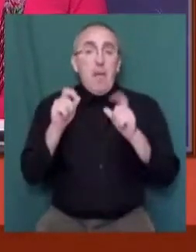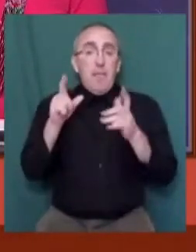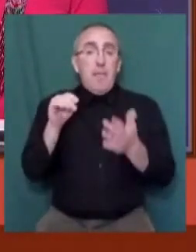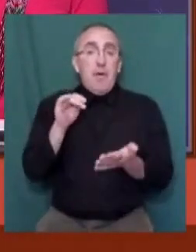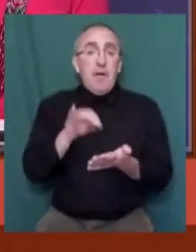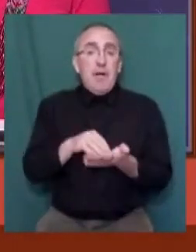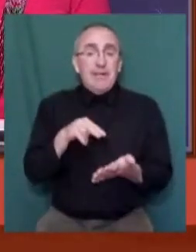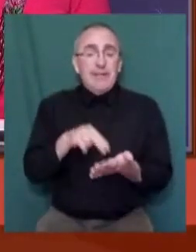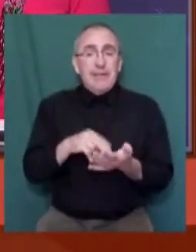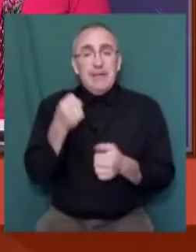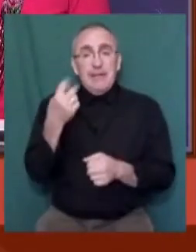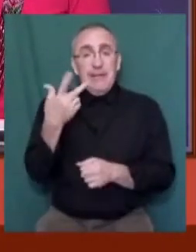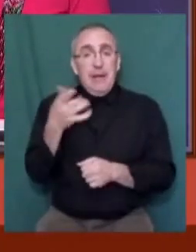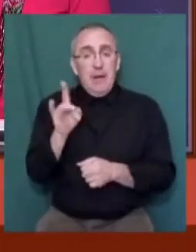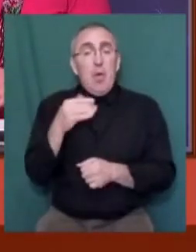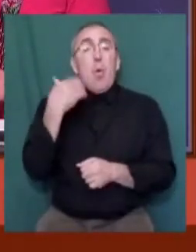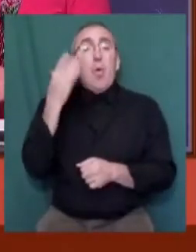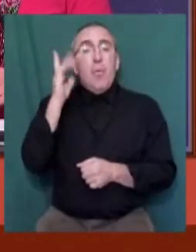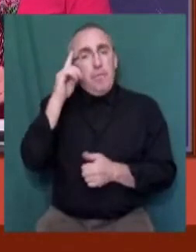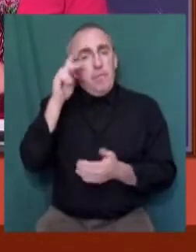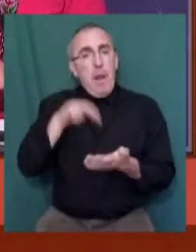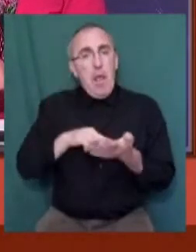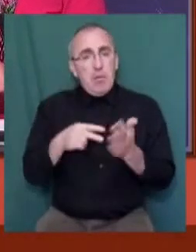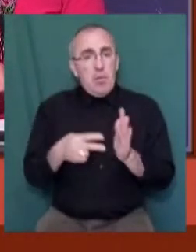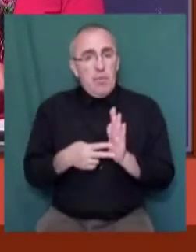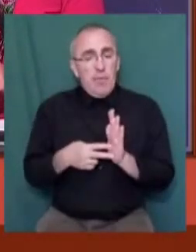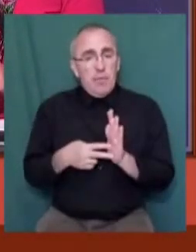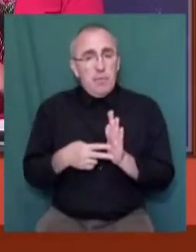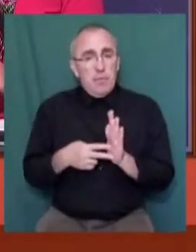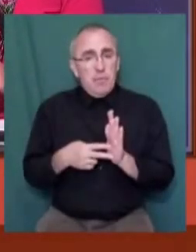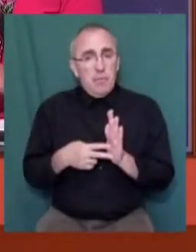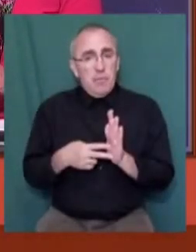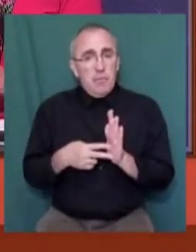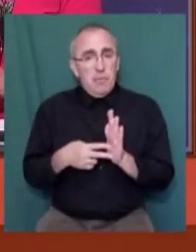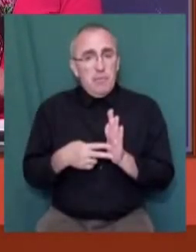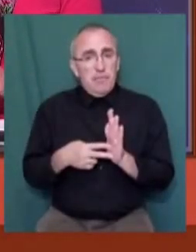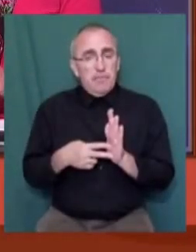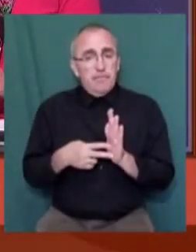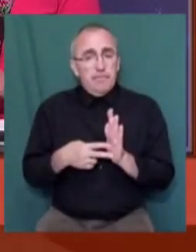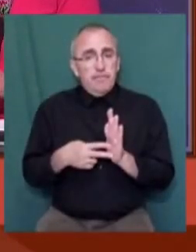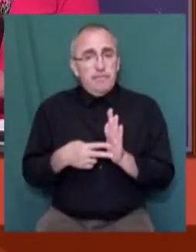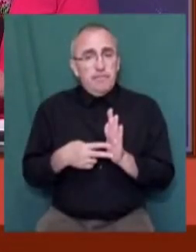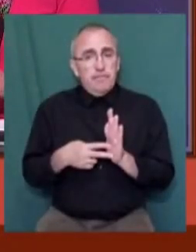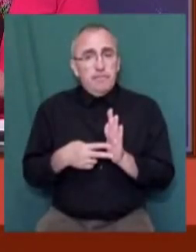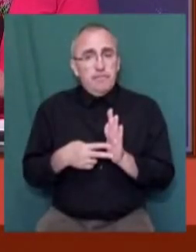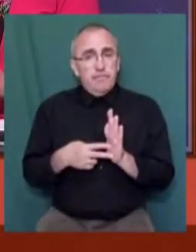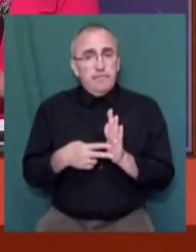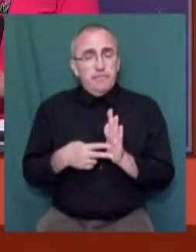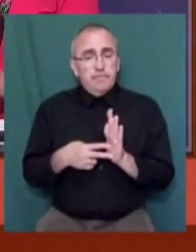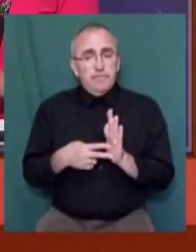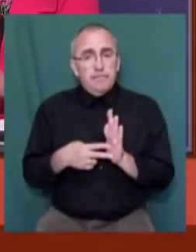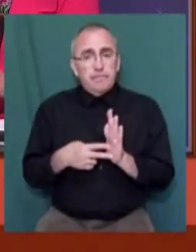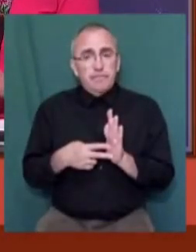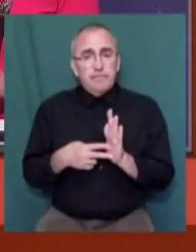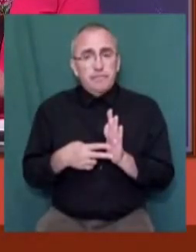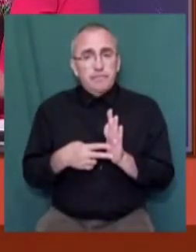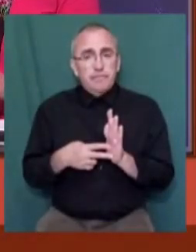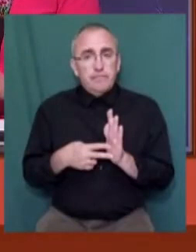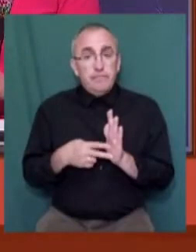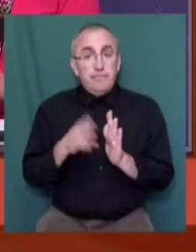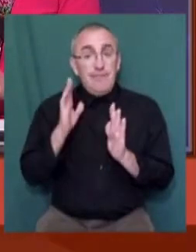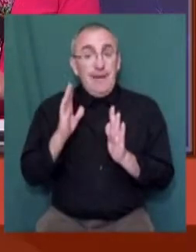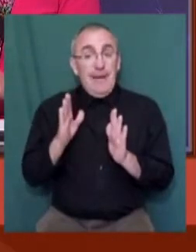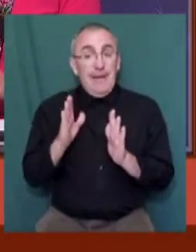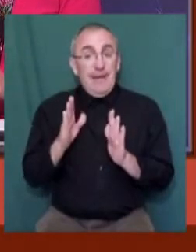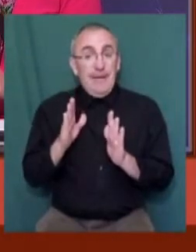близько 13 гривень коли б заплановано? От як тільки з військовою адміністрацією ми узгоджуємо, це